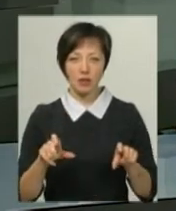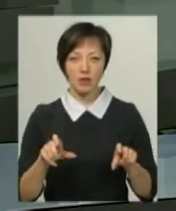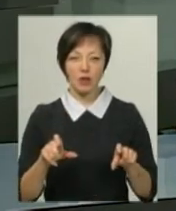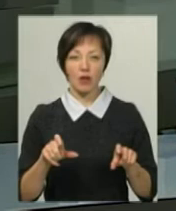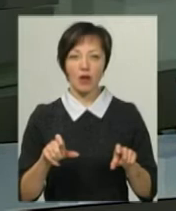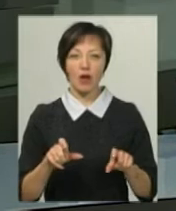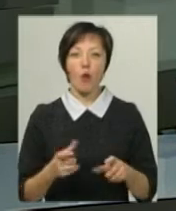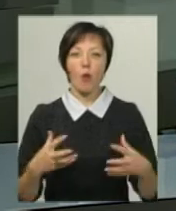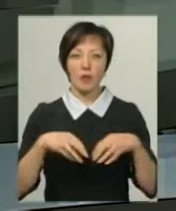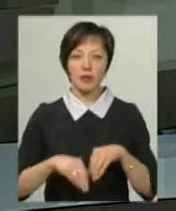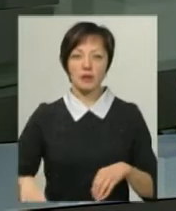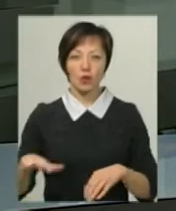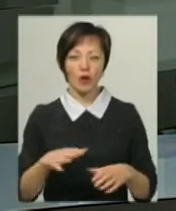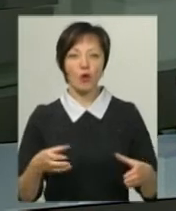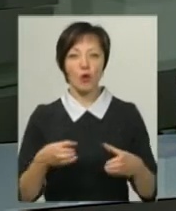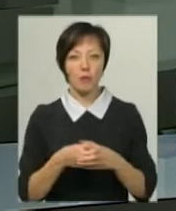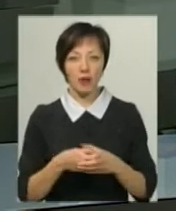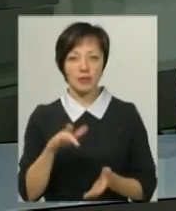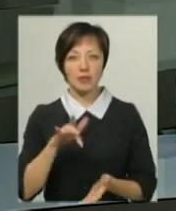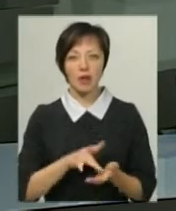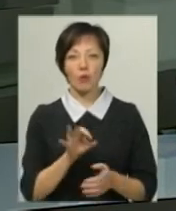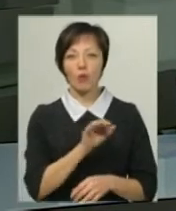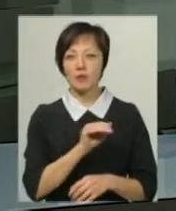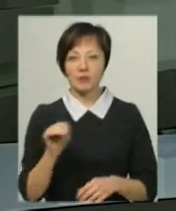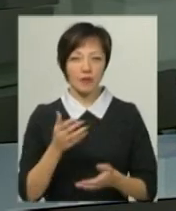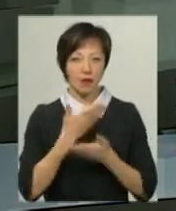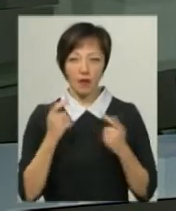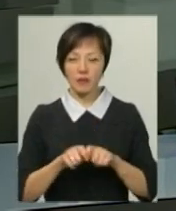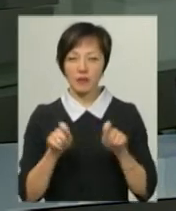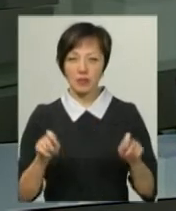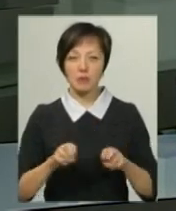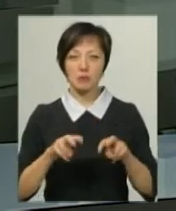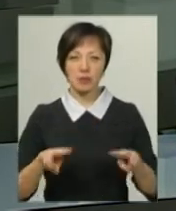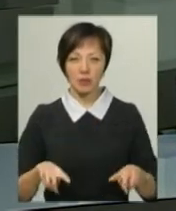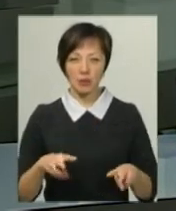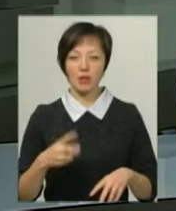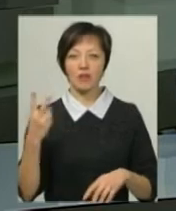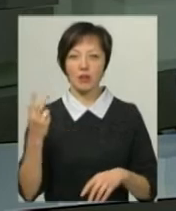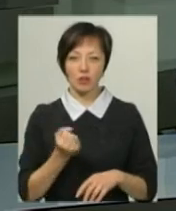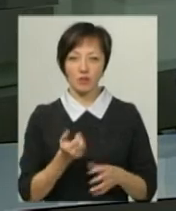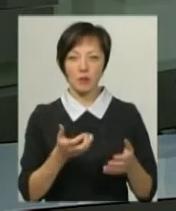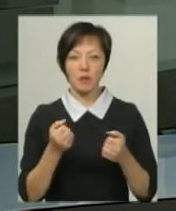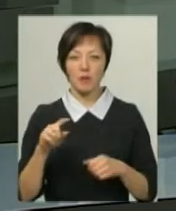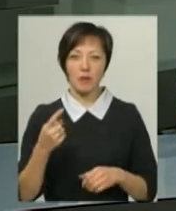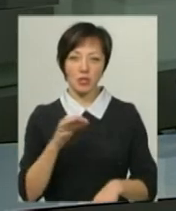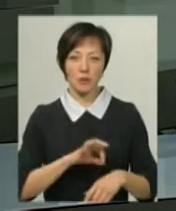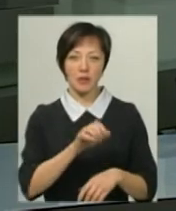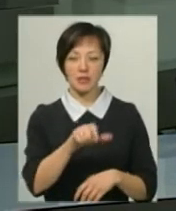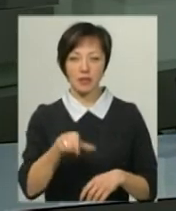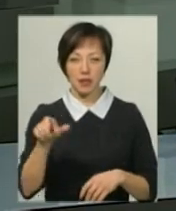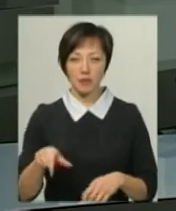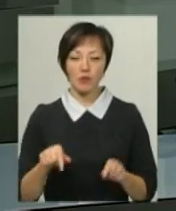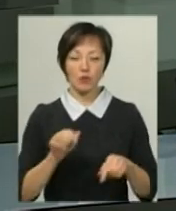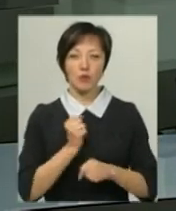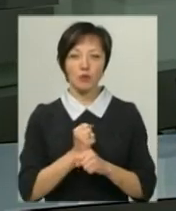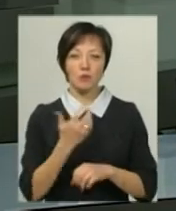допомоги об'єднаній територіальній громаді. Центр офіційно не відкрився, але спеціалісти вже майже два тижні, як приймають перших пацієнтів. Тут